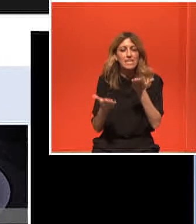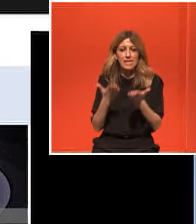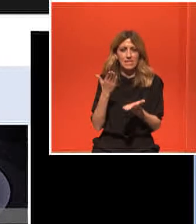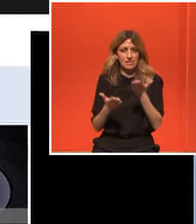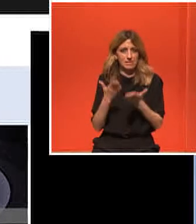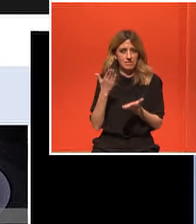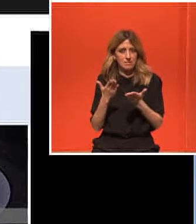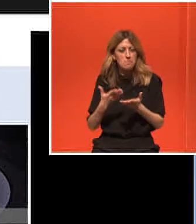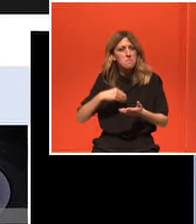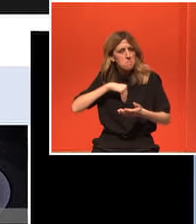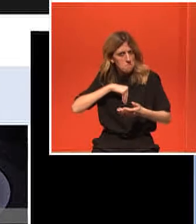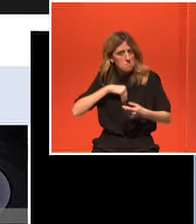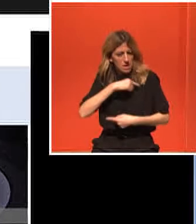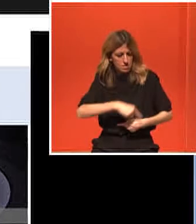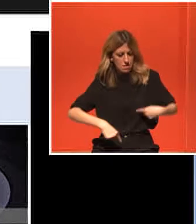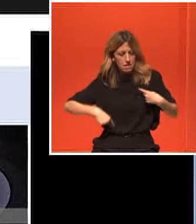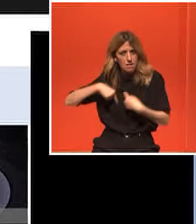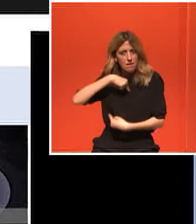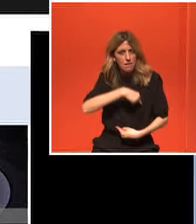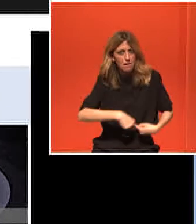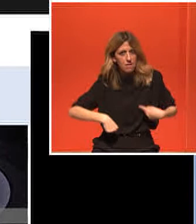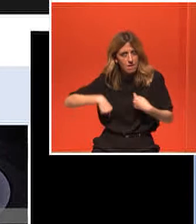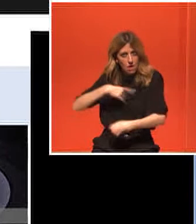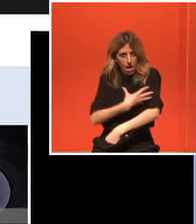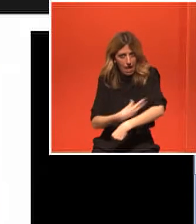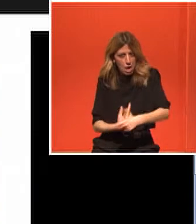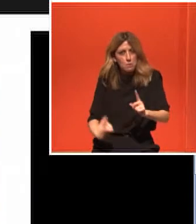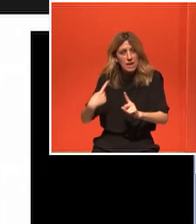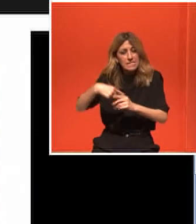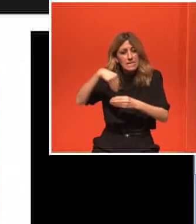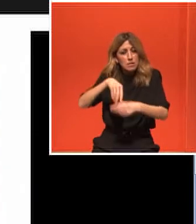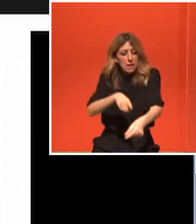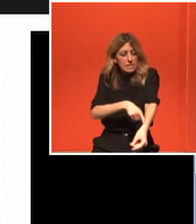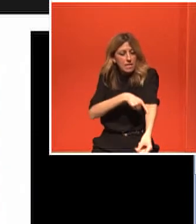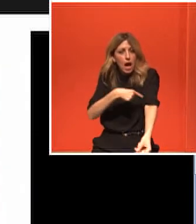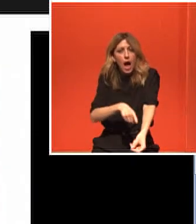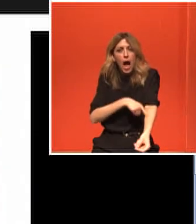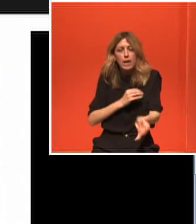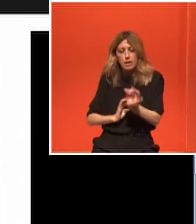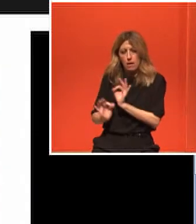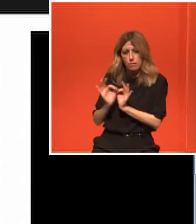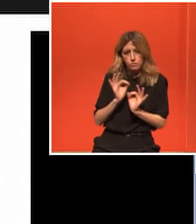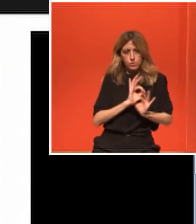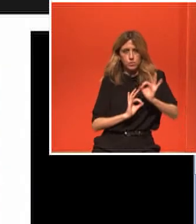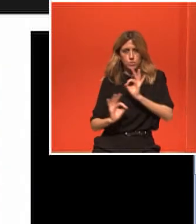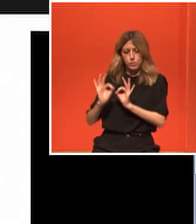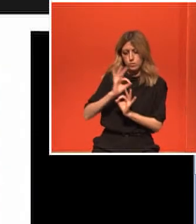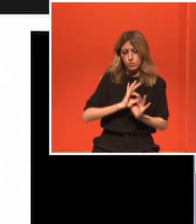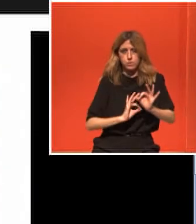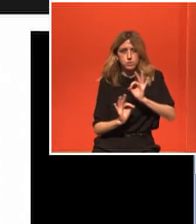ενδοθήλια των αγγείων μας άρα στη φυσιολογία του ανθρώπου η κίνηση και η